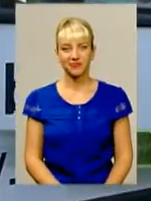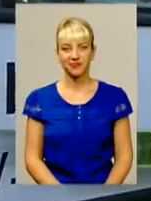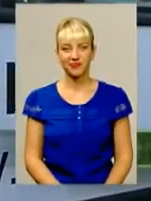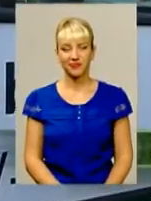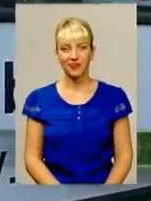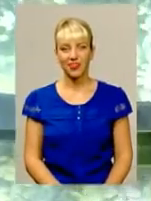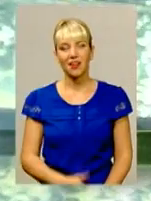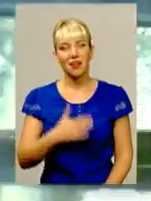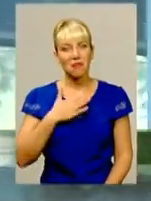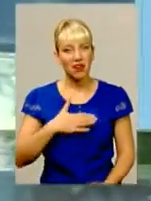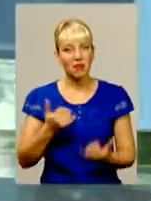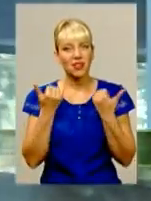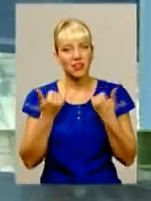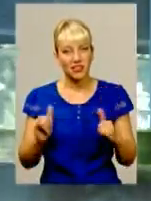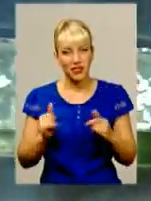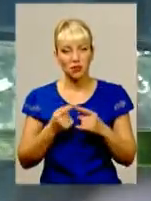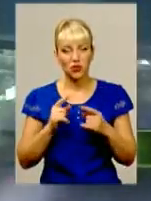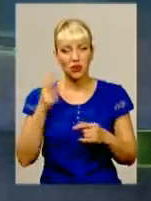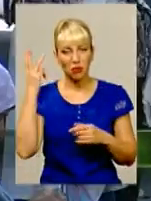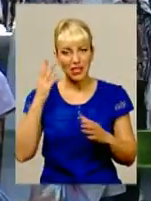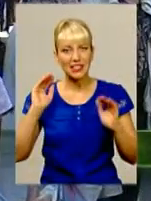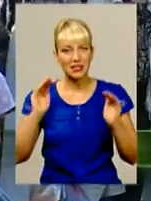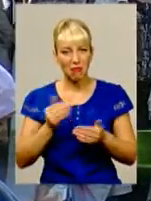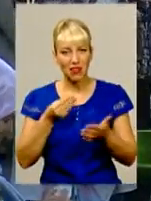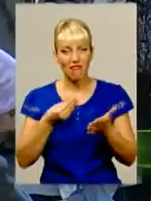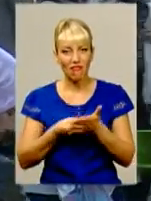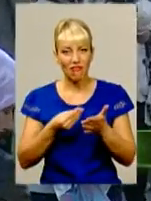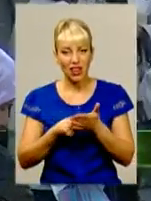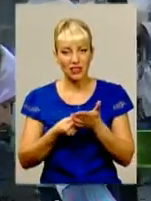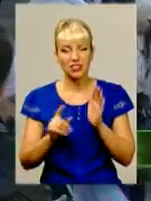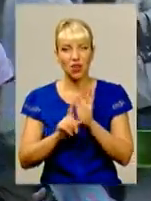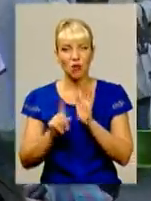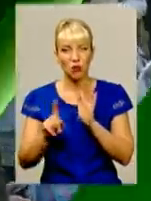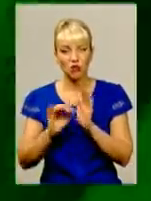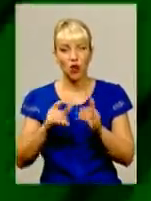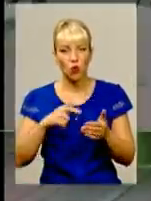Приємна несподіванка. У Хмельницькому зменшили вартість проїзду в громадському транспорті.